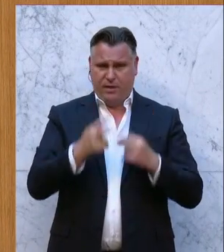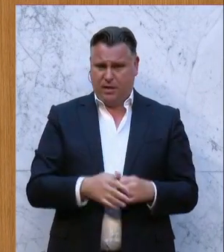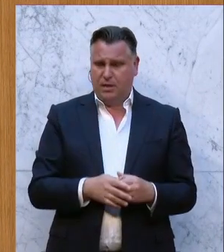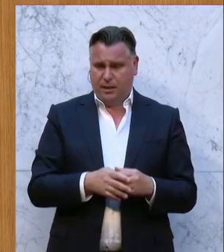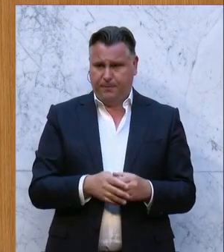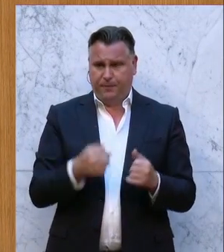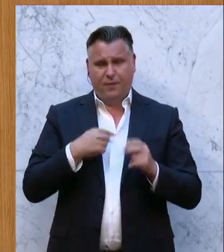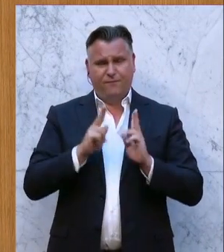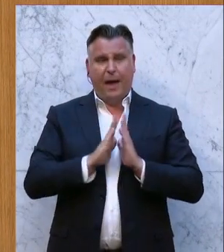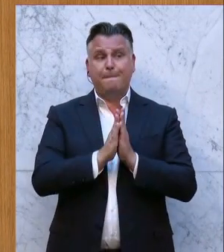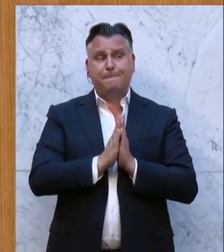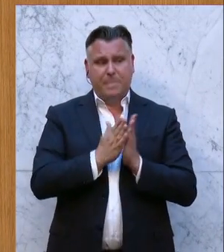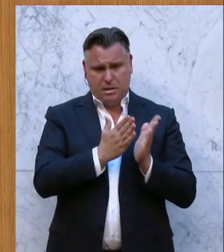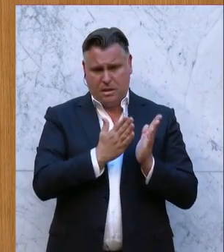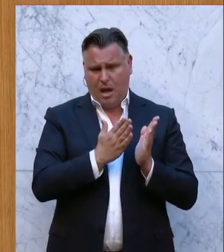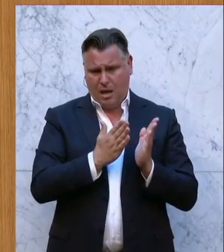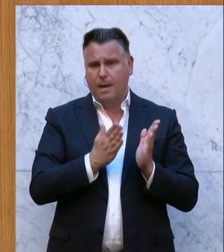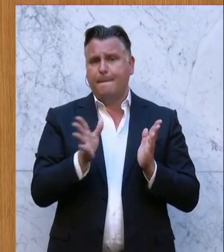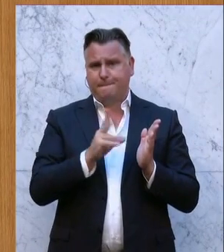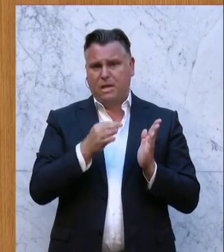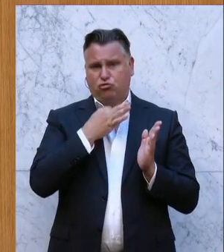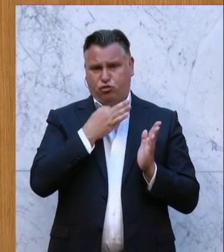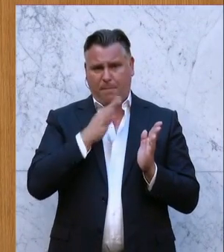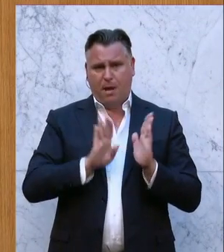Ich appelliere an euch, stimmt mit.